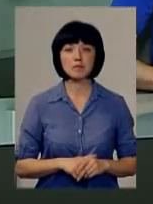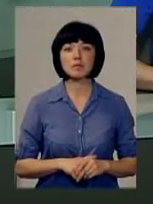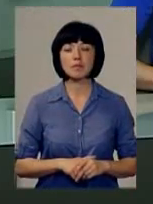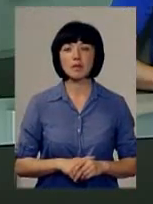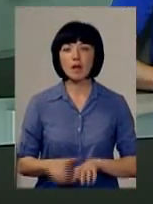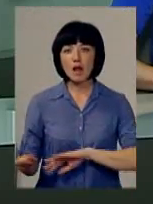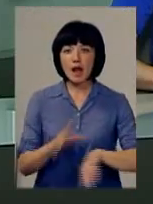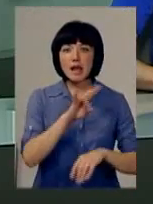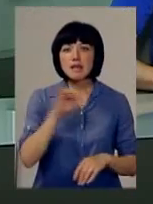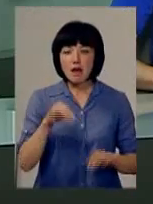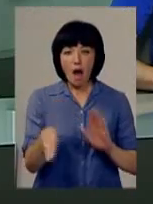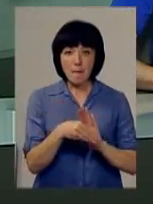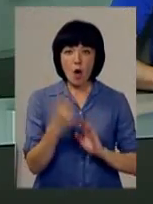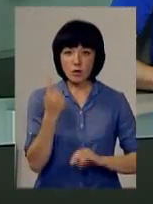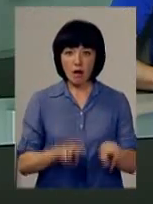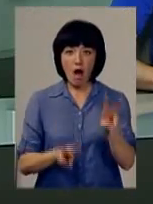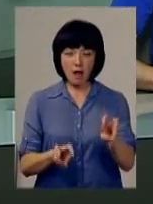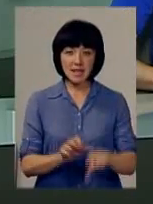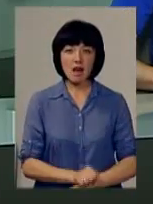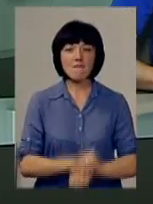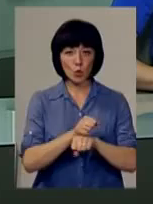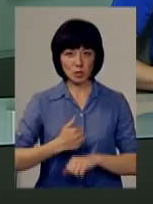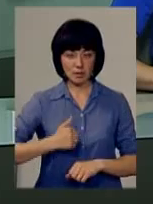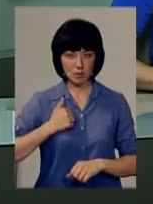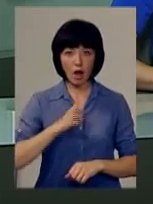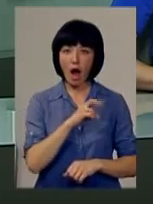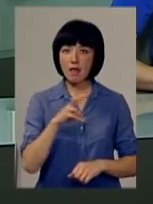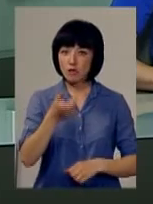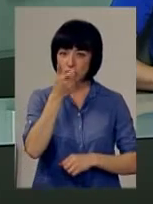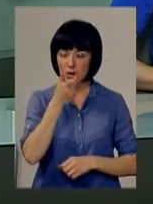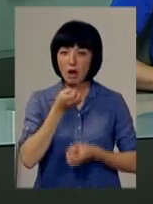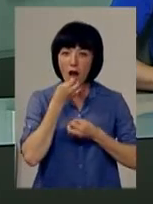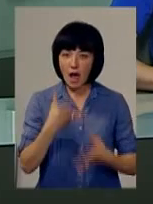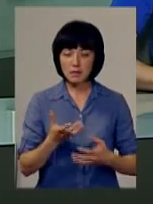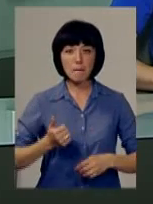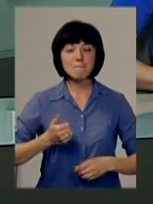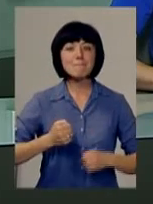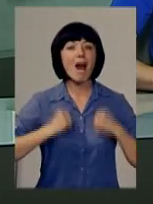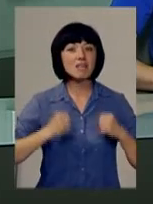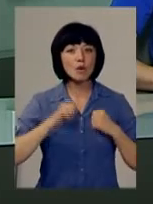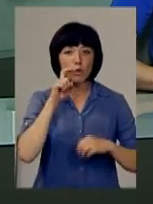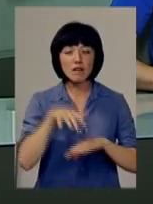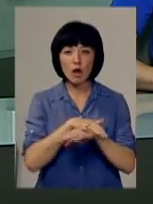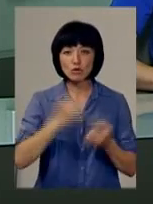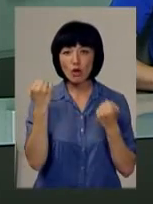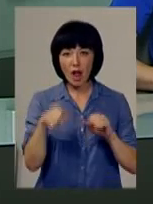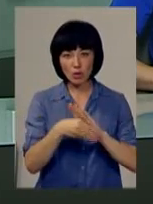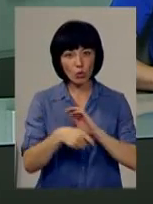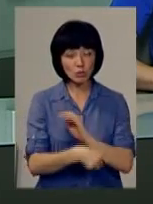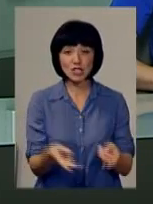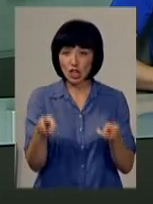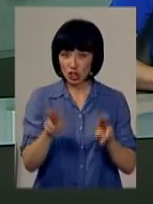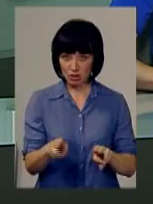Ні хабарництво. Це було одне з гасел революції гідності. Проте шляхетне прагнення українського народу здолати корупцію так і залишилося лише